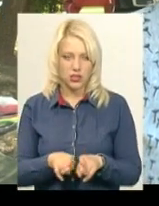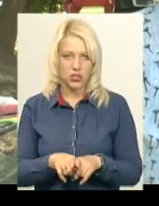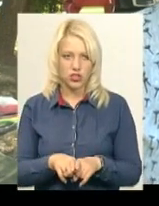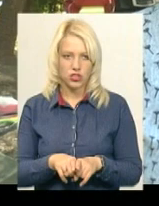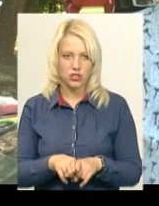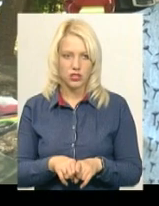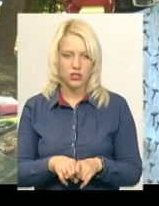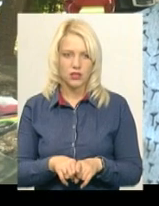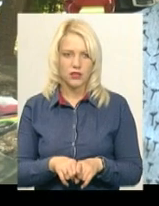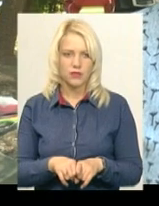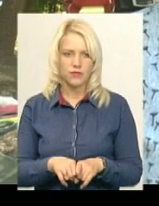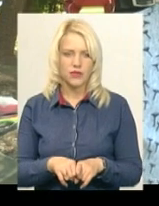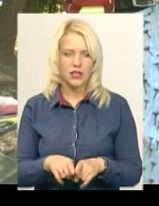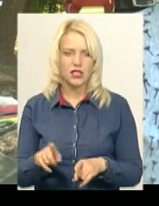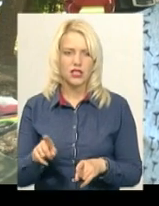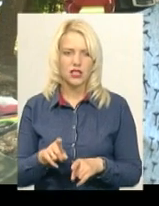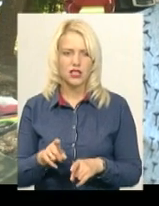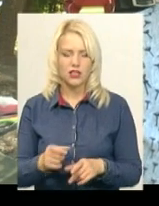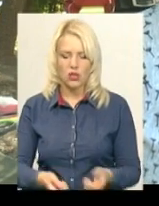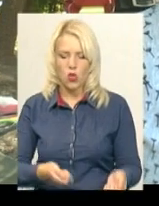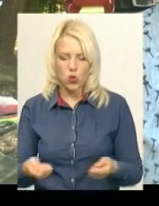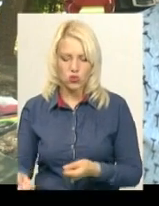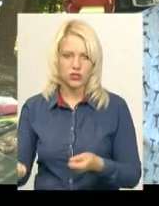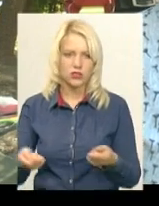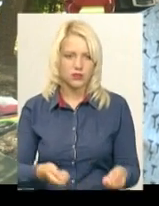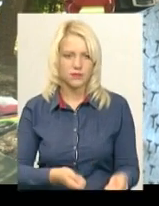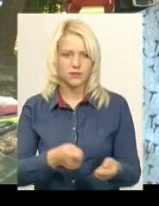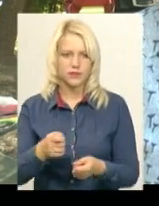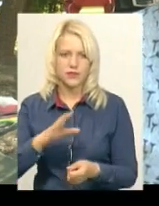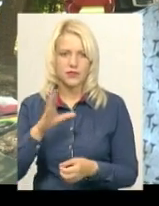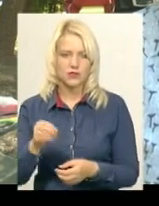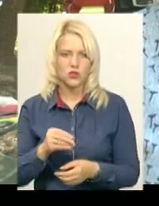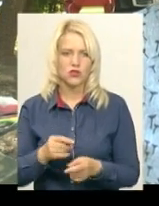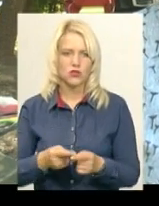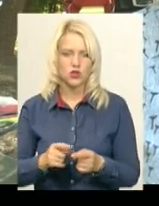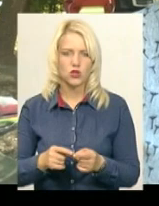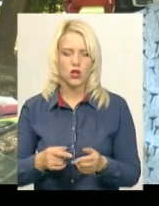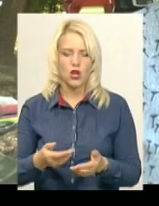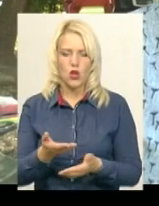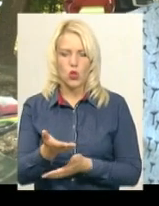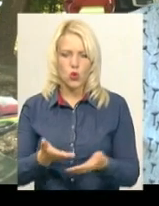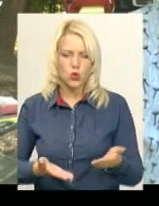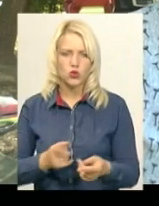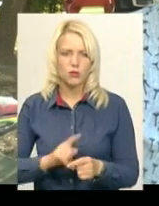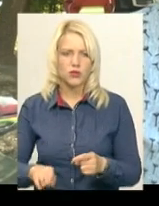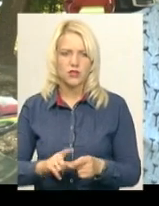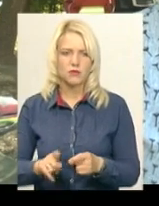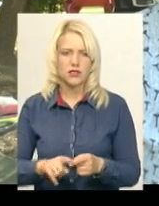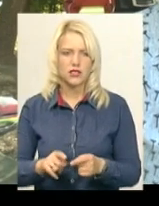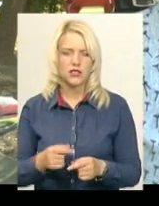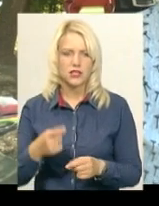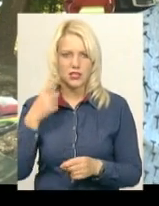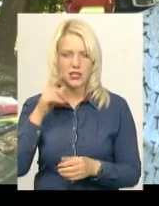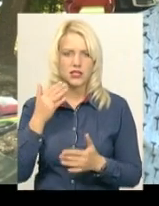І шофер на своєму місці був, жінок, довго дошку приніс, зробило. І знаєте, там було